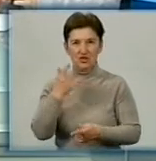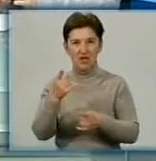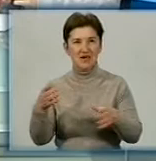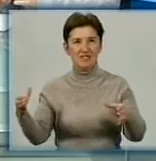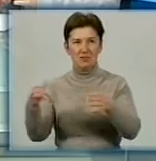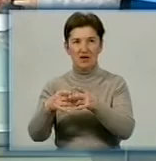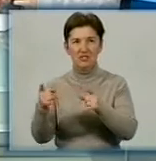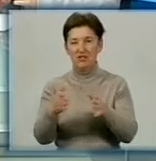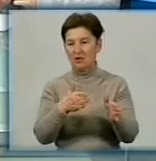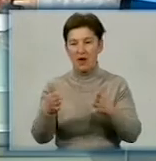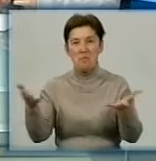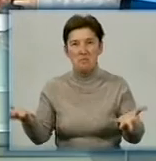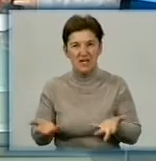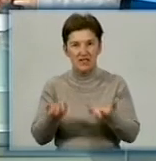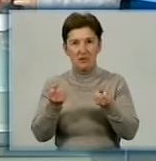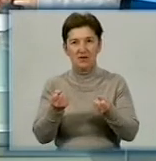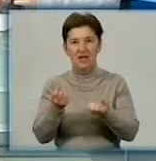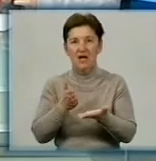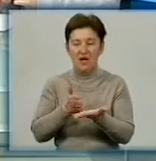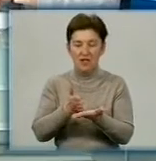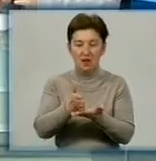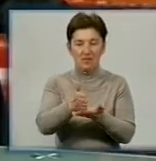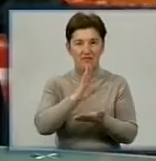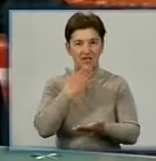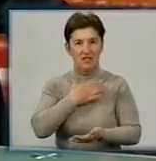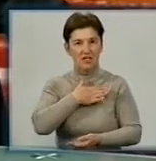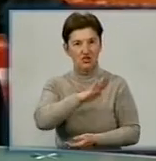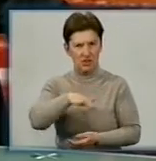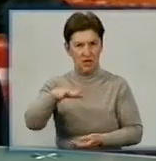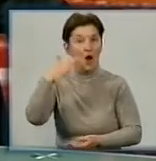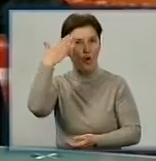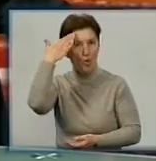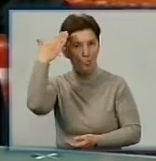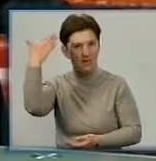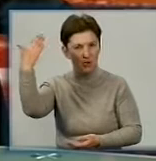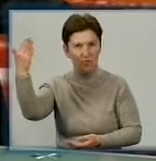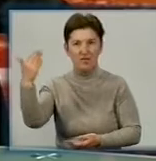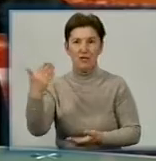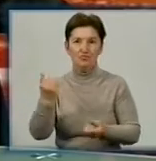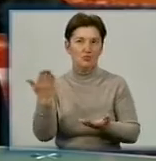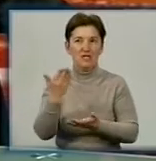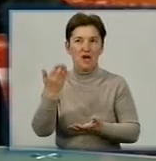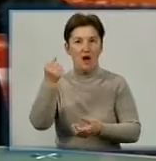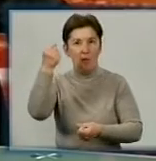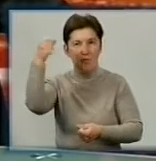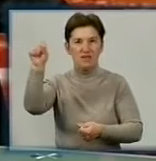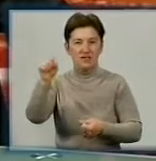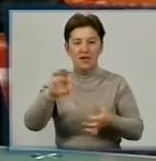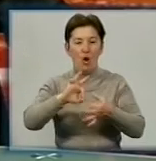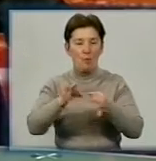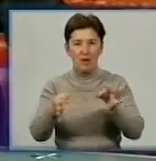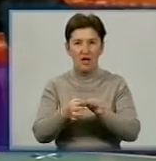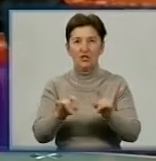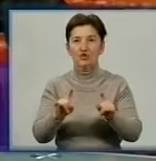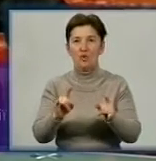готовність підтримати, направити наших дітей, обдарованих дітей, можливо, переможців певних олімпіад, для того, щоб вони отримали